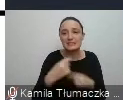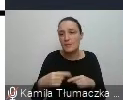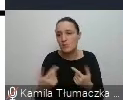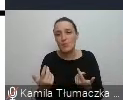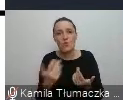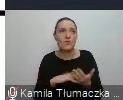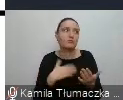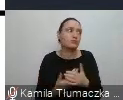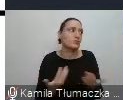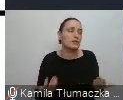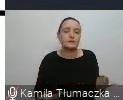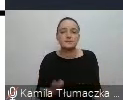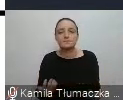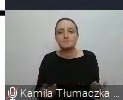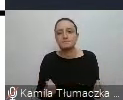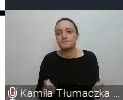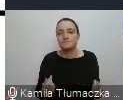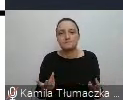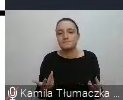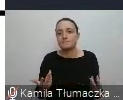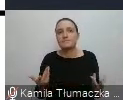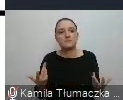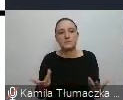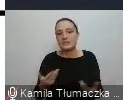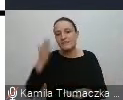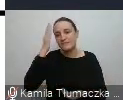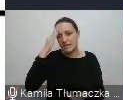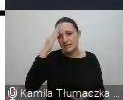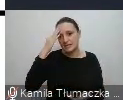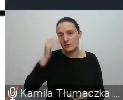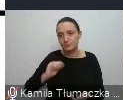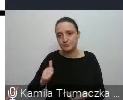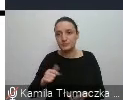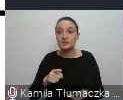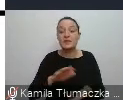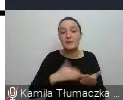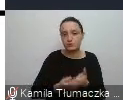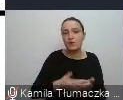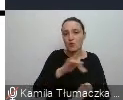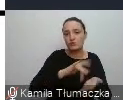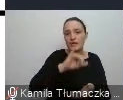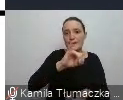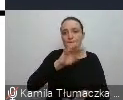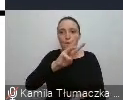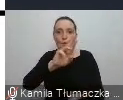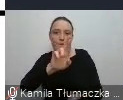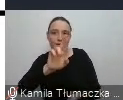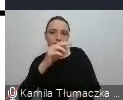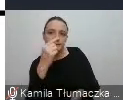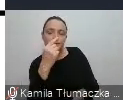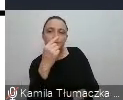chociażby z takiego z wiedzą, jak panie z ośrodka i WRD, które dzisiaj gościliśmy.